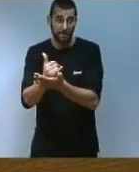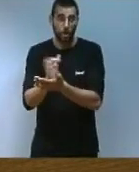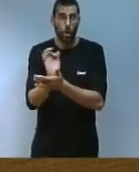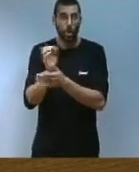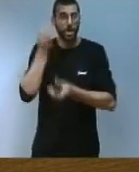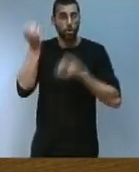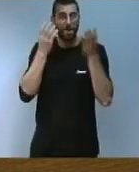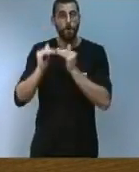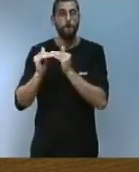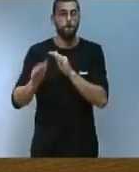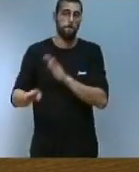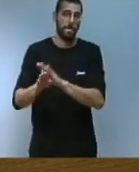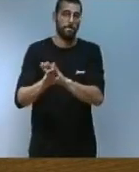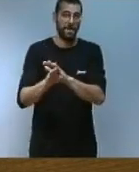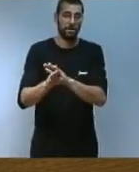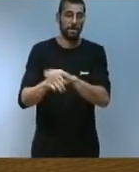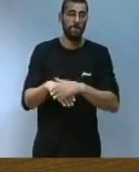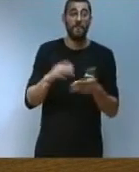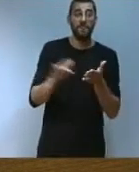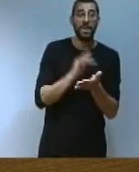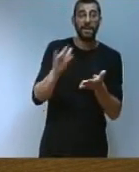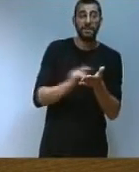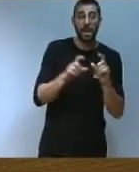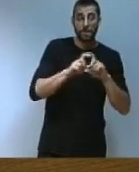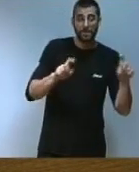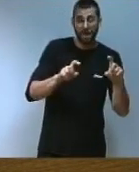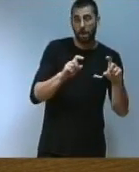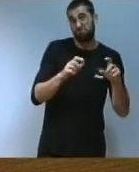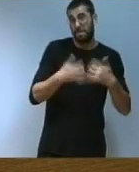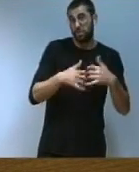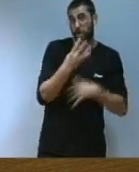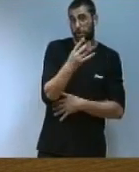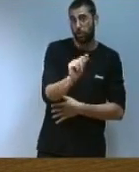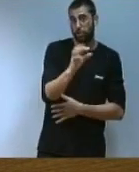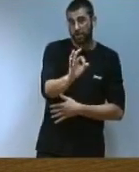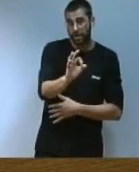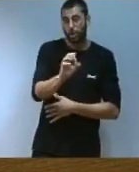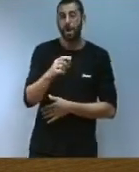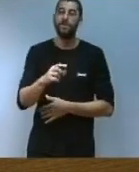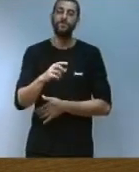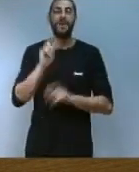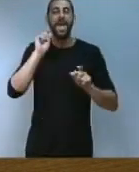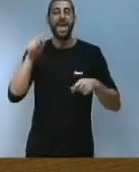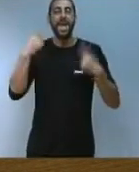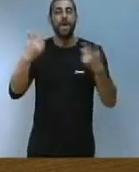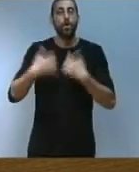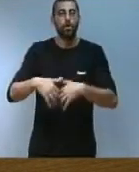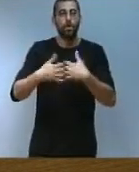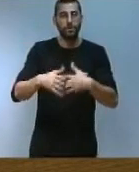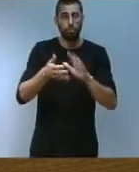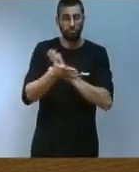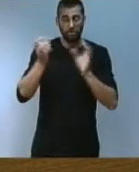la digitalització empresarial i l'impuls de la indústria 4.0, l'ecoinnovació per desenvolupar l'economia circular i la